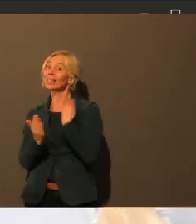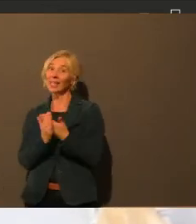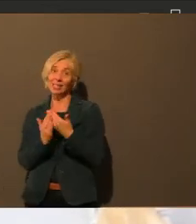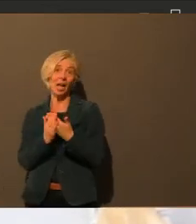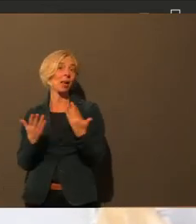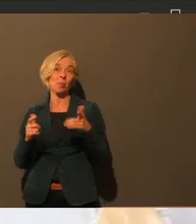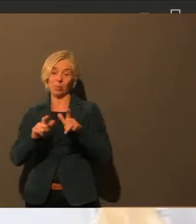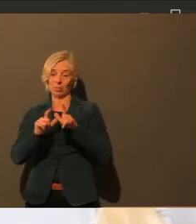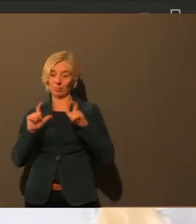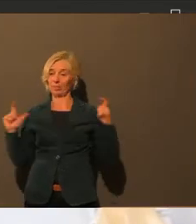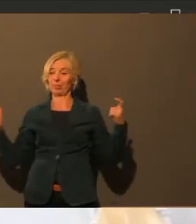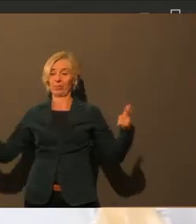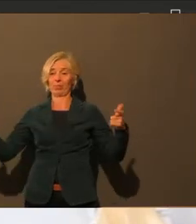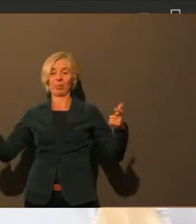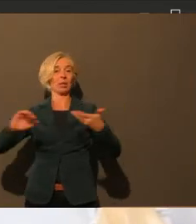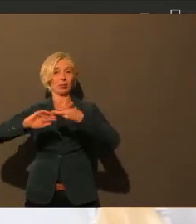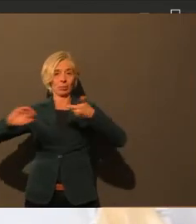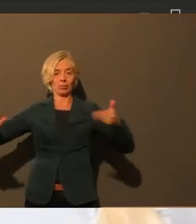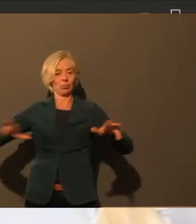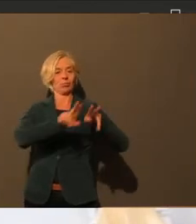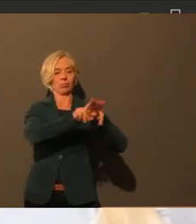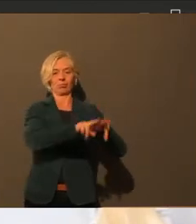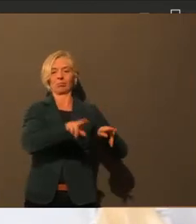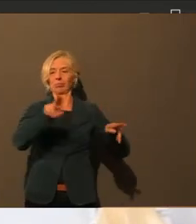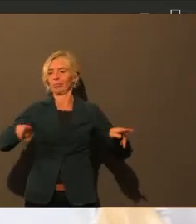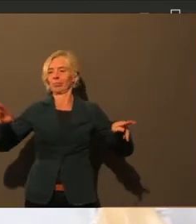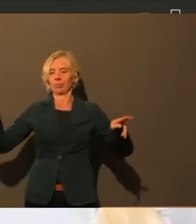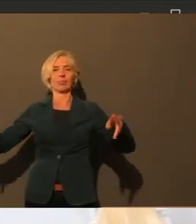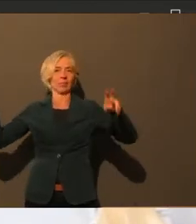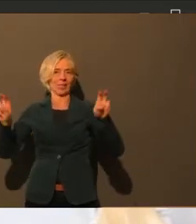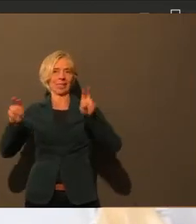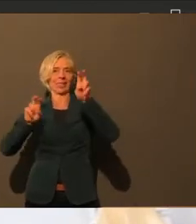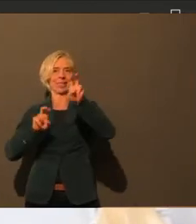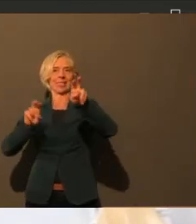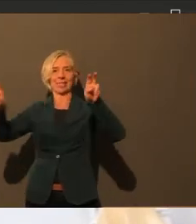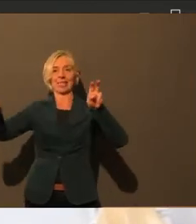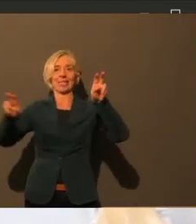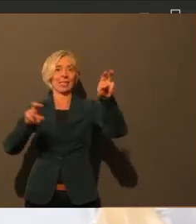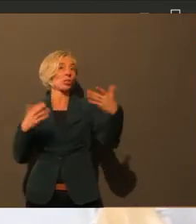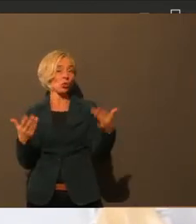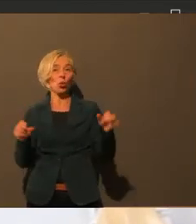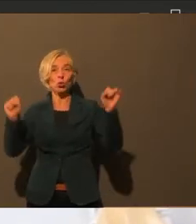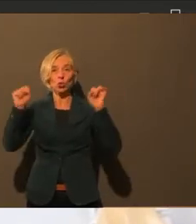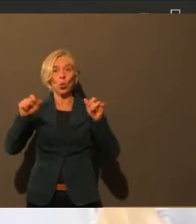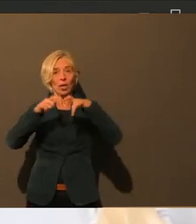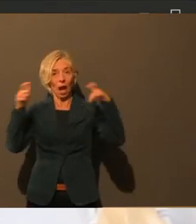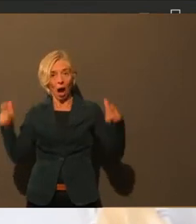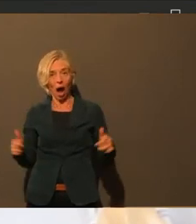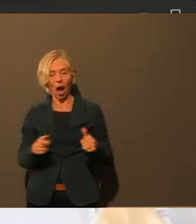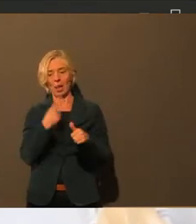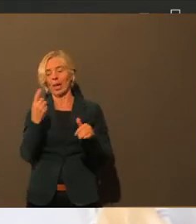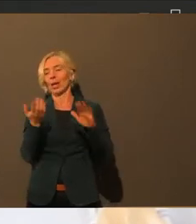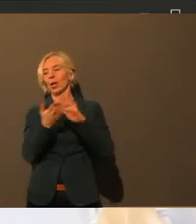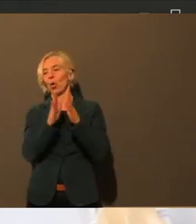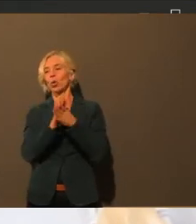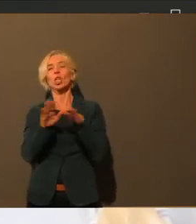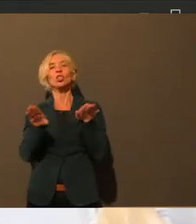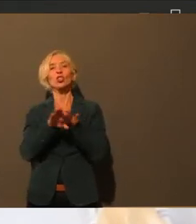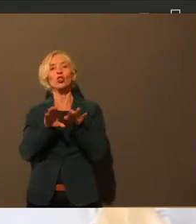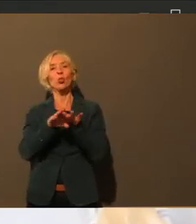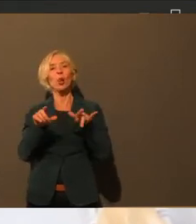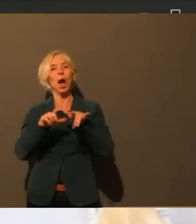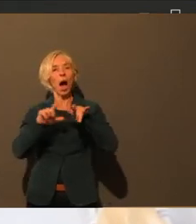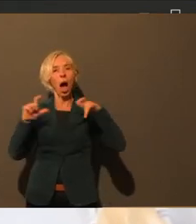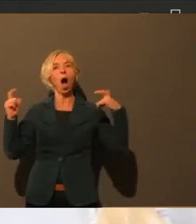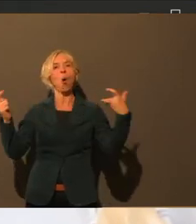die größeren Räume genutzt und zur Verfügung gestellt. Das sind eben oftmals Turnhallen, das sind Aulen. Damit kann dann